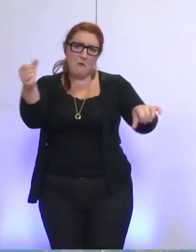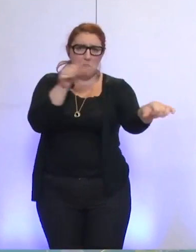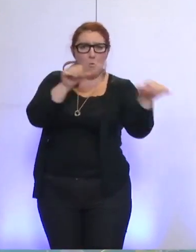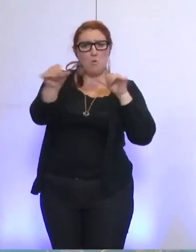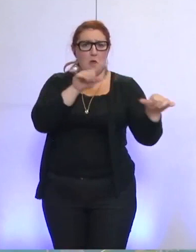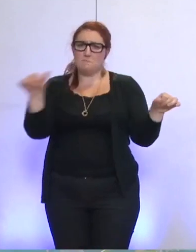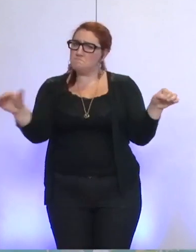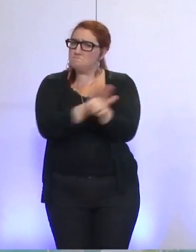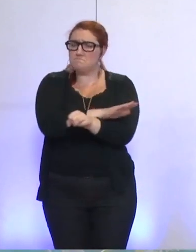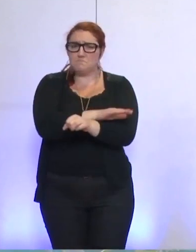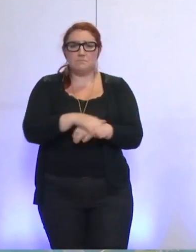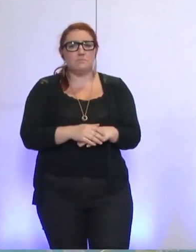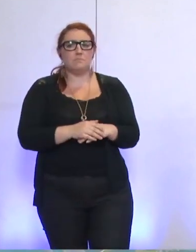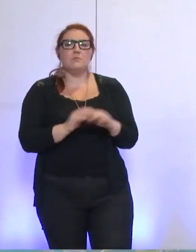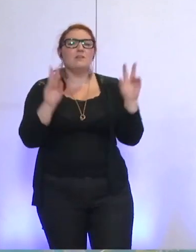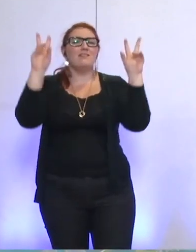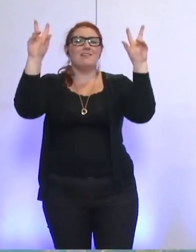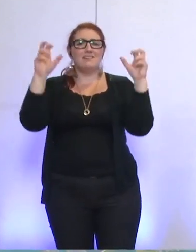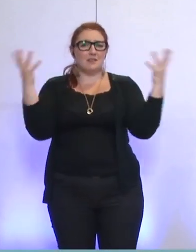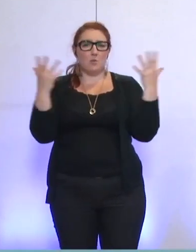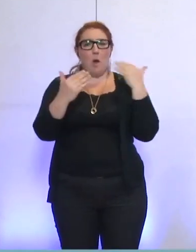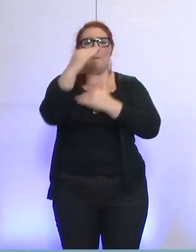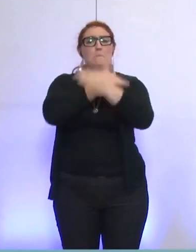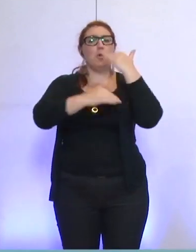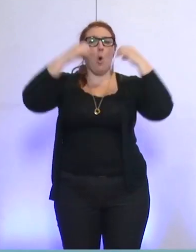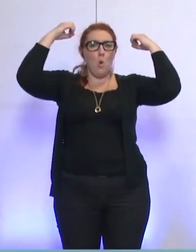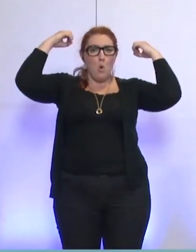que nous avons appelé réaliser un plan lumière.